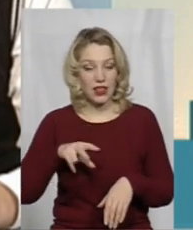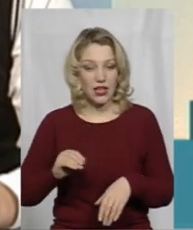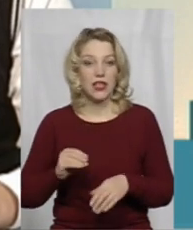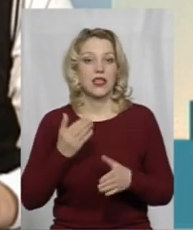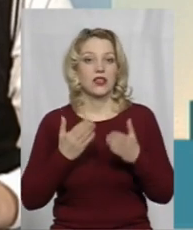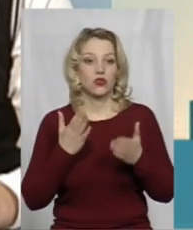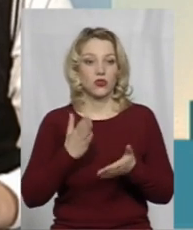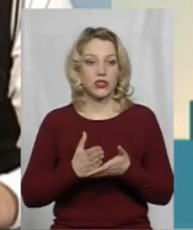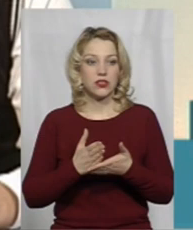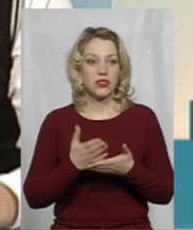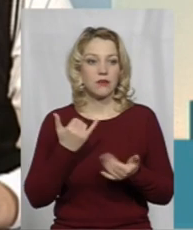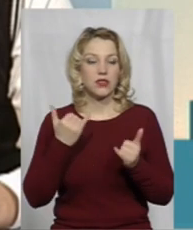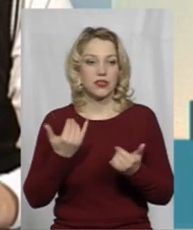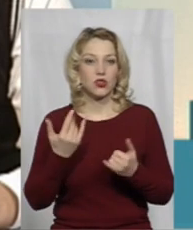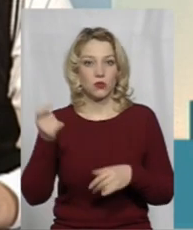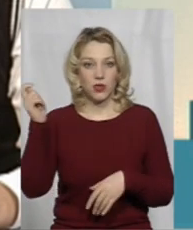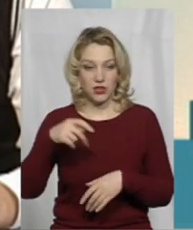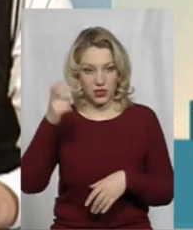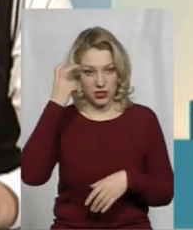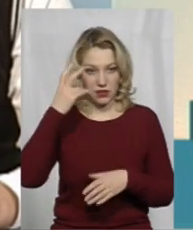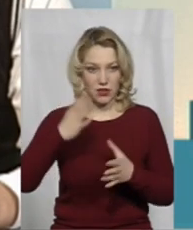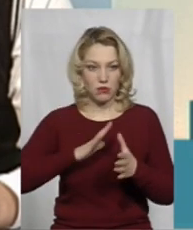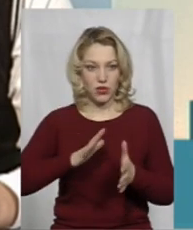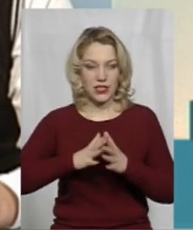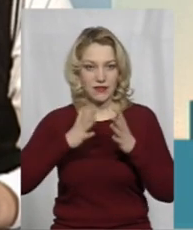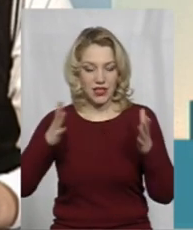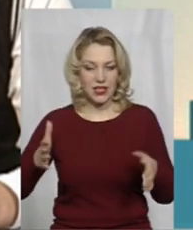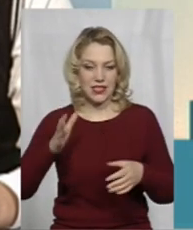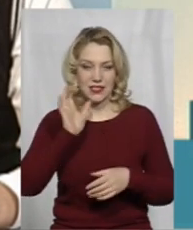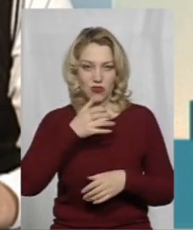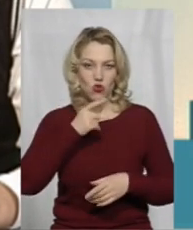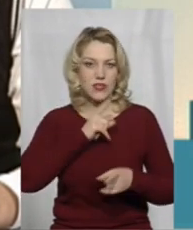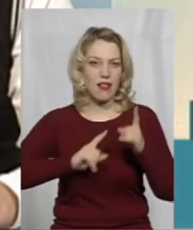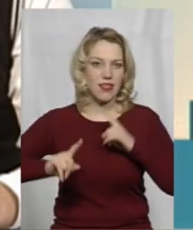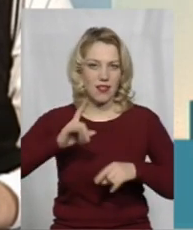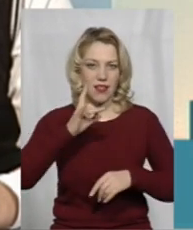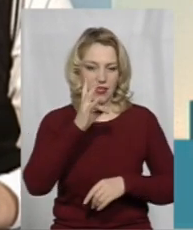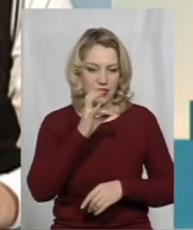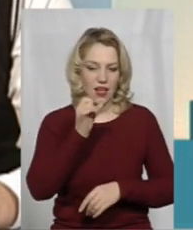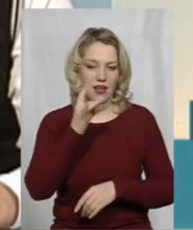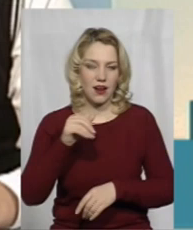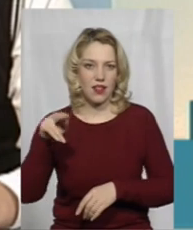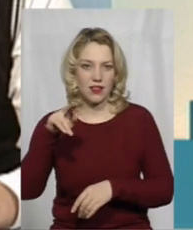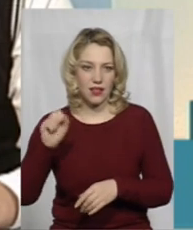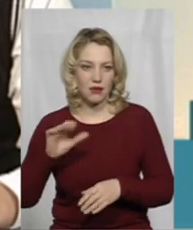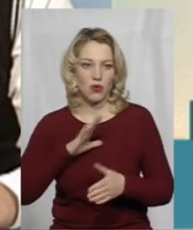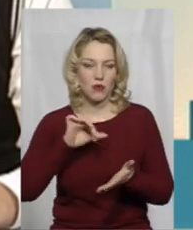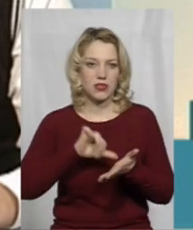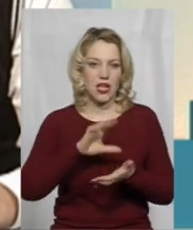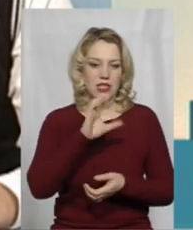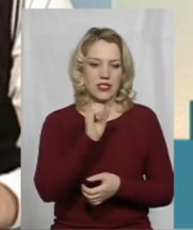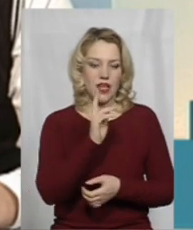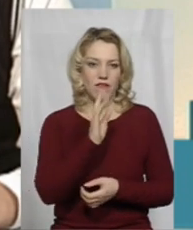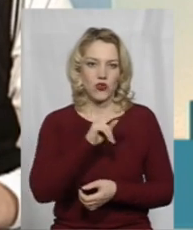якщо є, от зараз ми тільки приїхали з Києва, де була дуже велика серйозна нарада, де був, і Савчук були